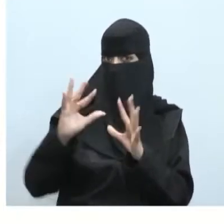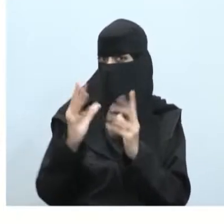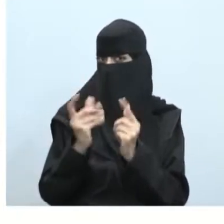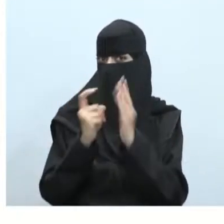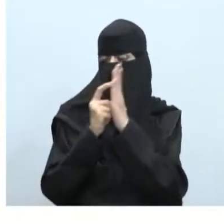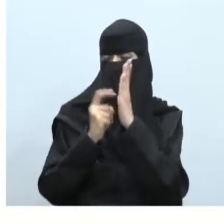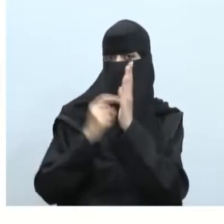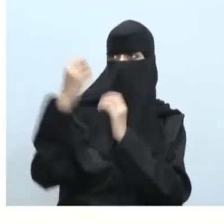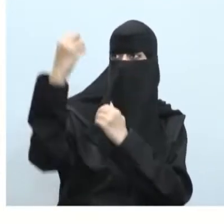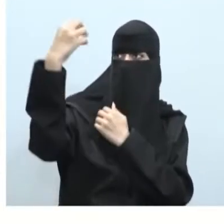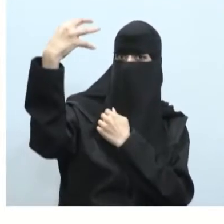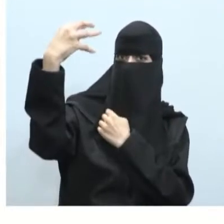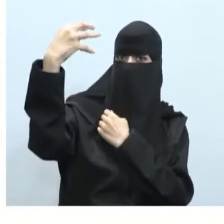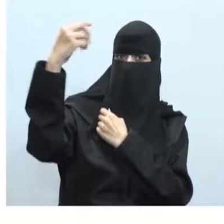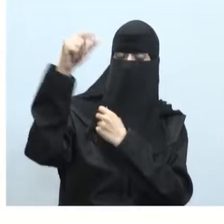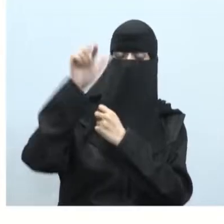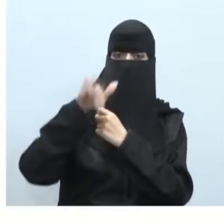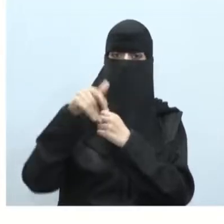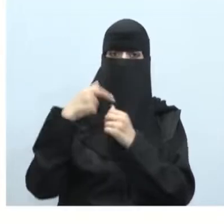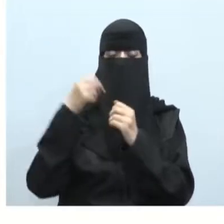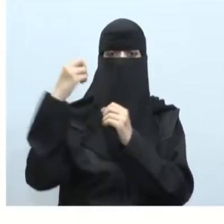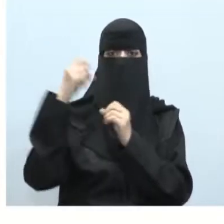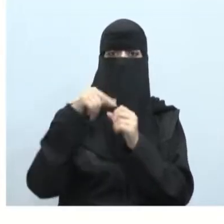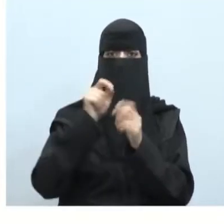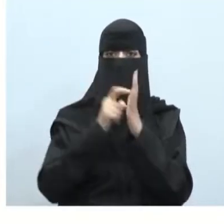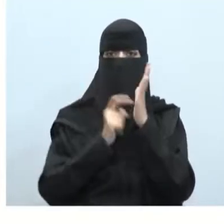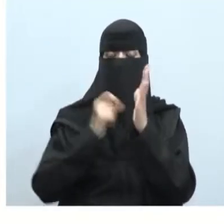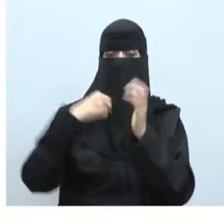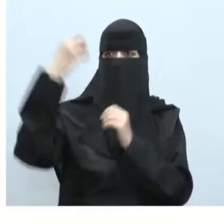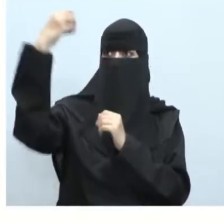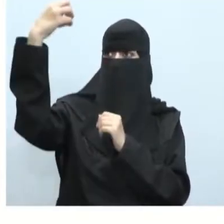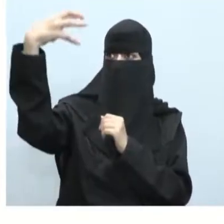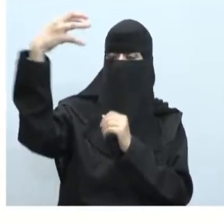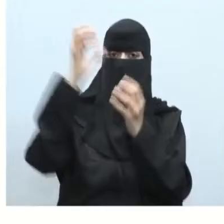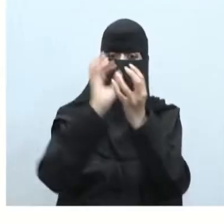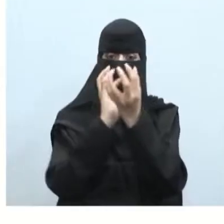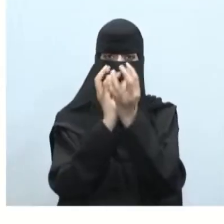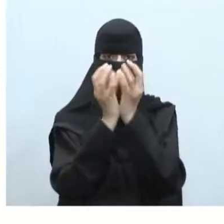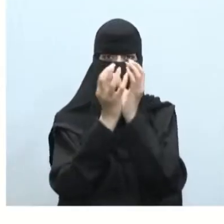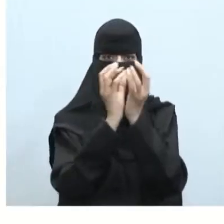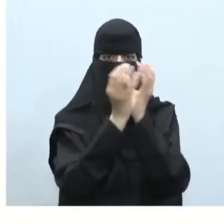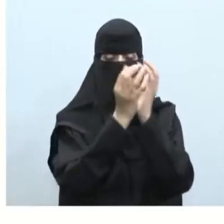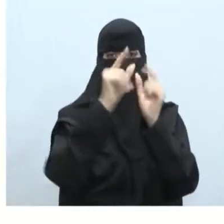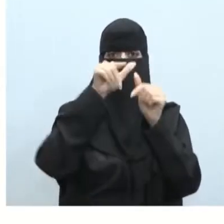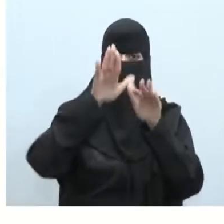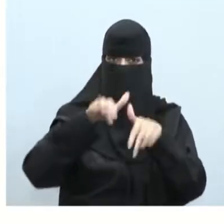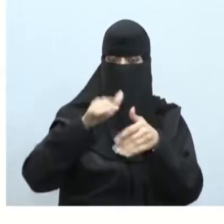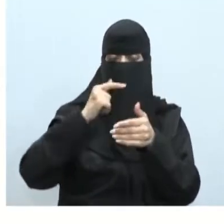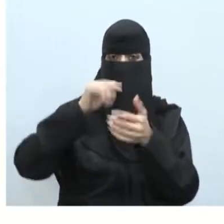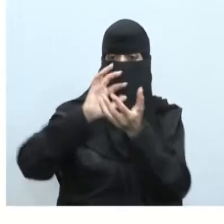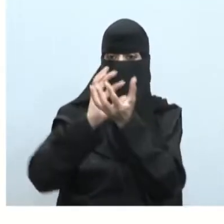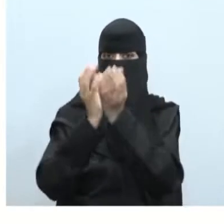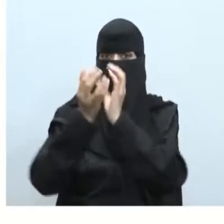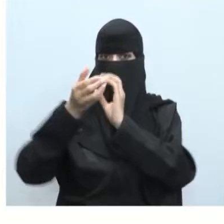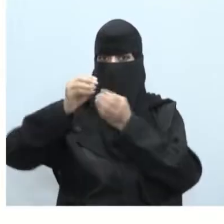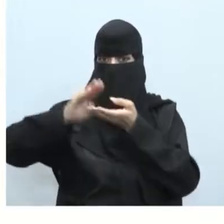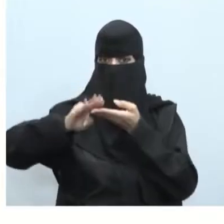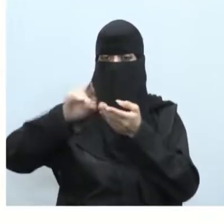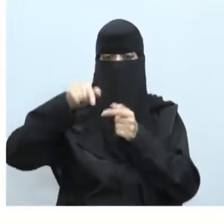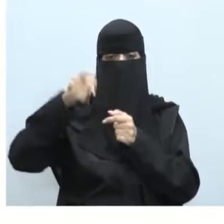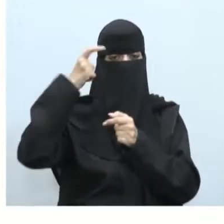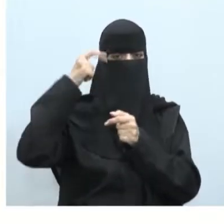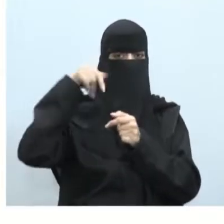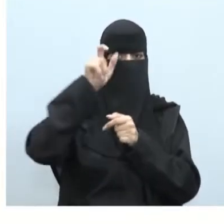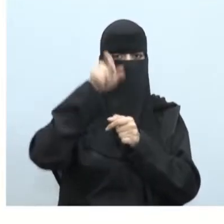المتكون من الشمس والكواكب التي تتبع الشمس ومنها الأرض تعرف عند العرب